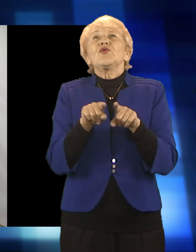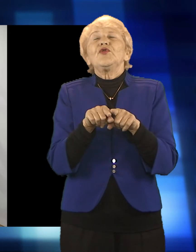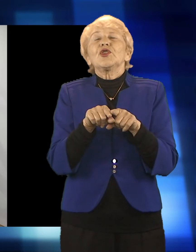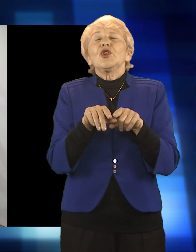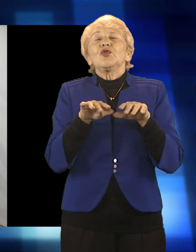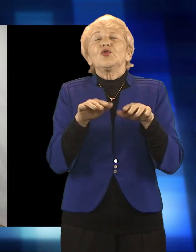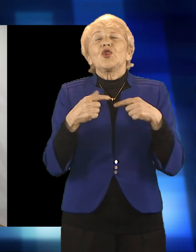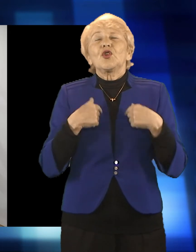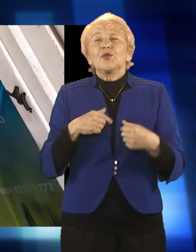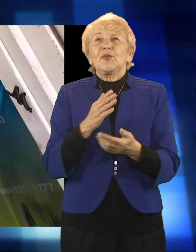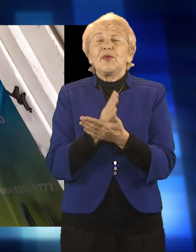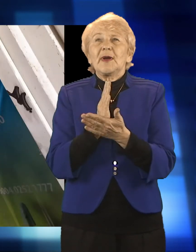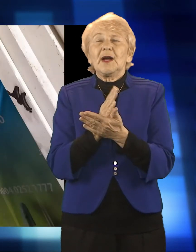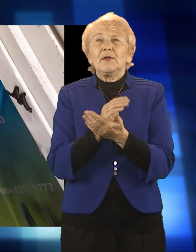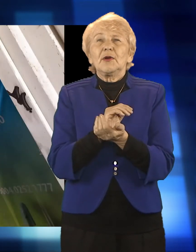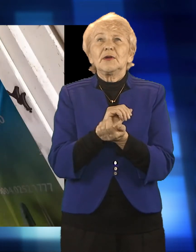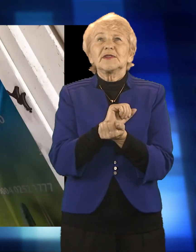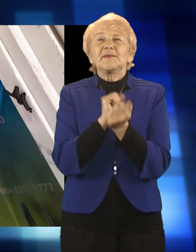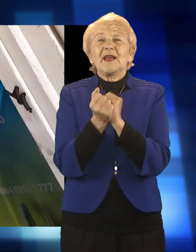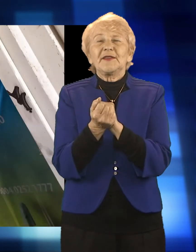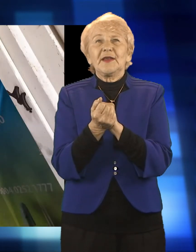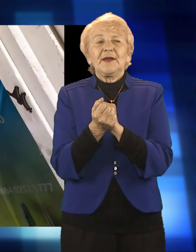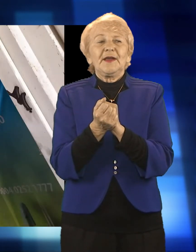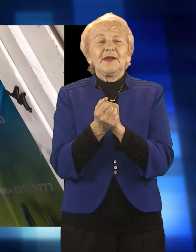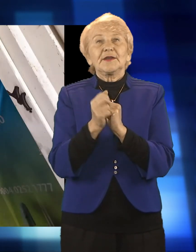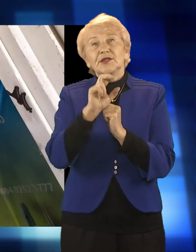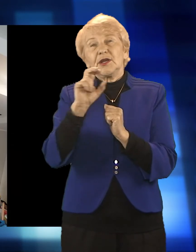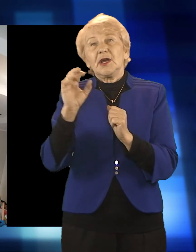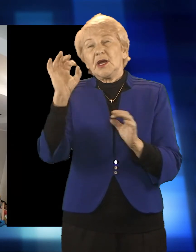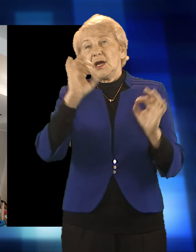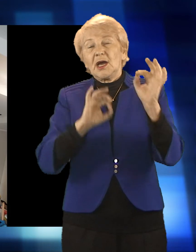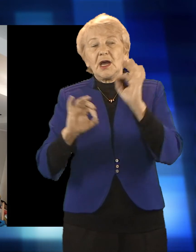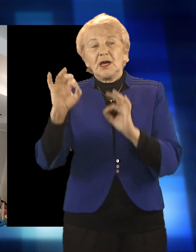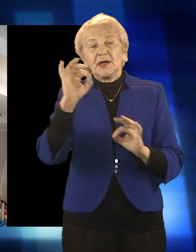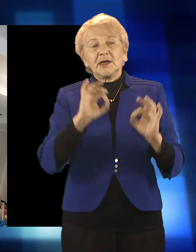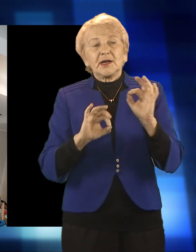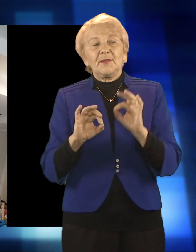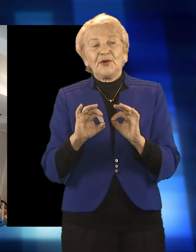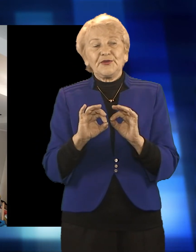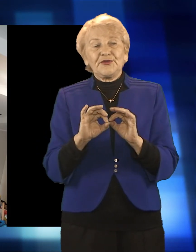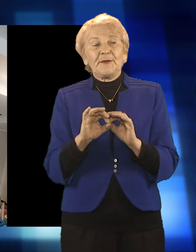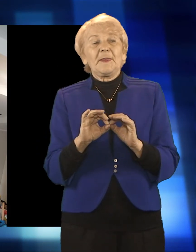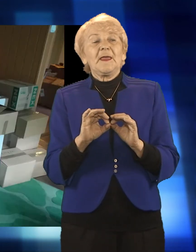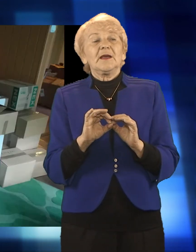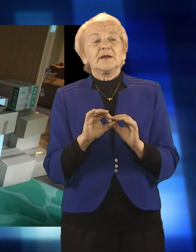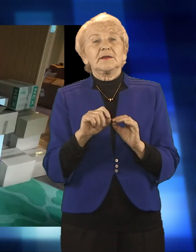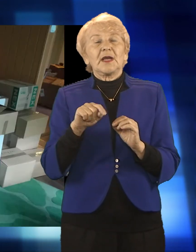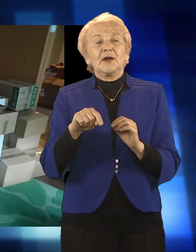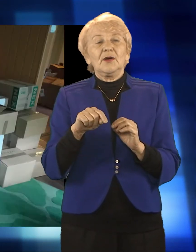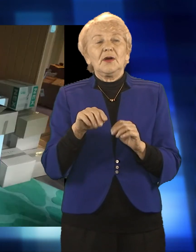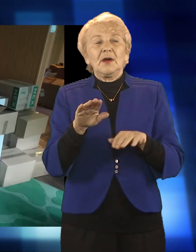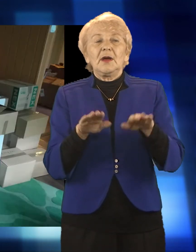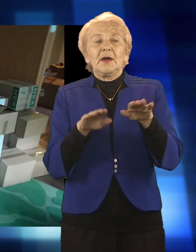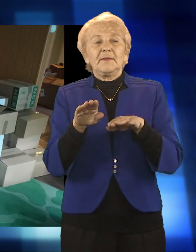przeprowadzce z Urzędu Miasta. Mieliśmy też pomoc taką fizyczną, bym powiedziała, ponieważ pracownicy nam tutaj